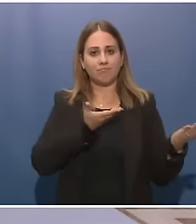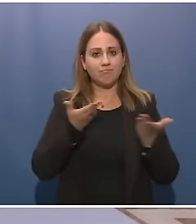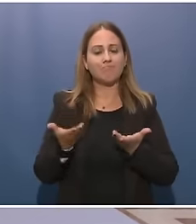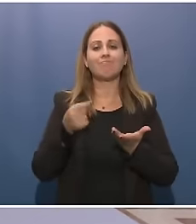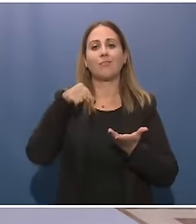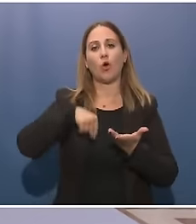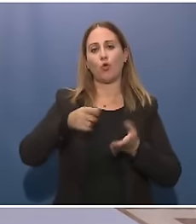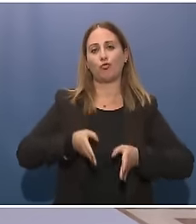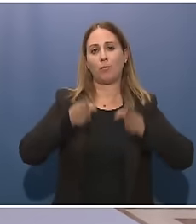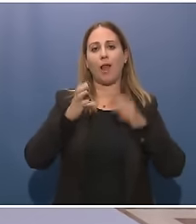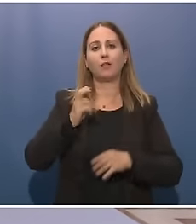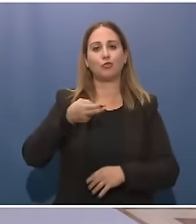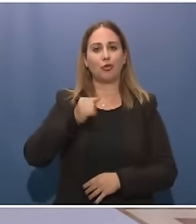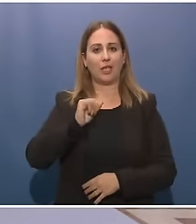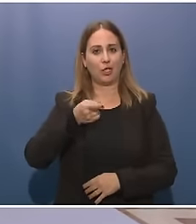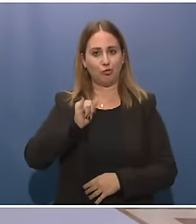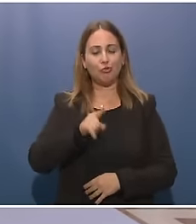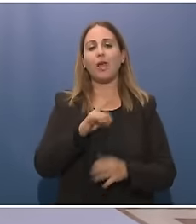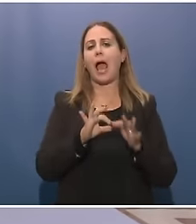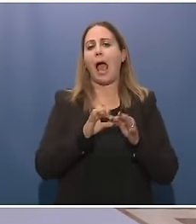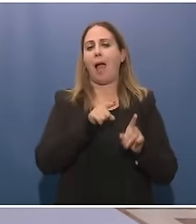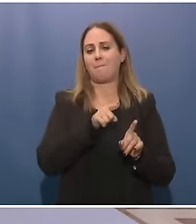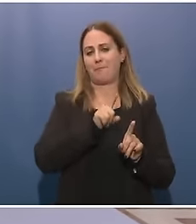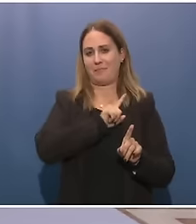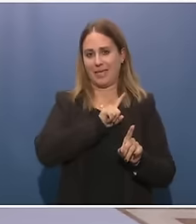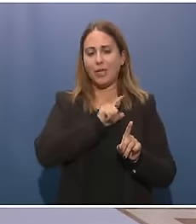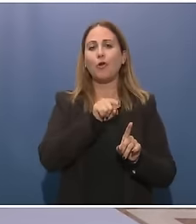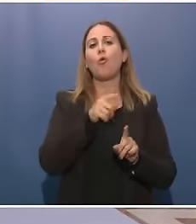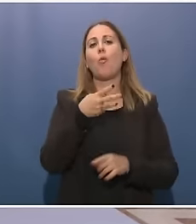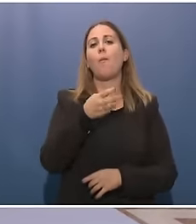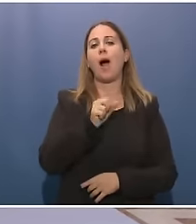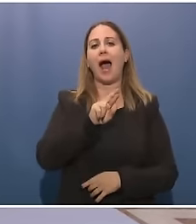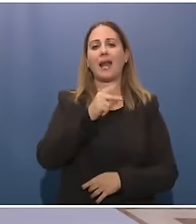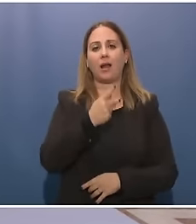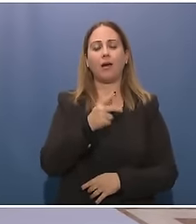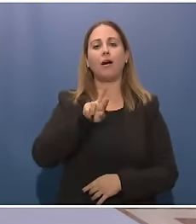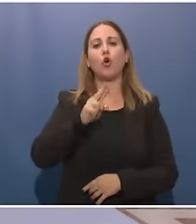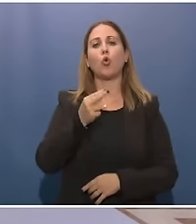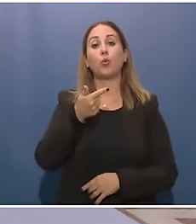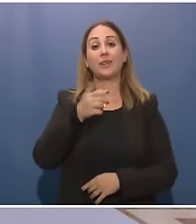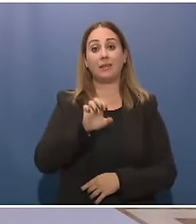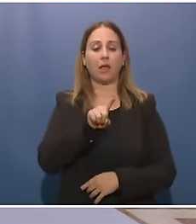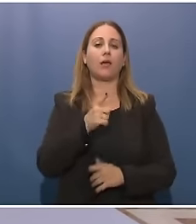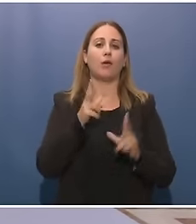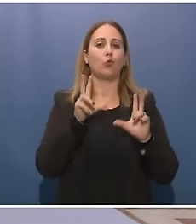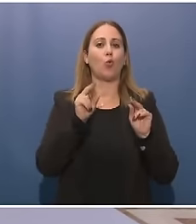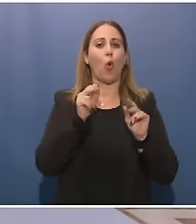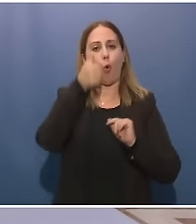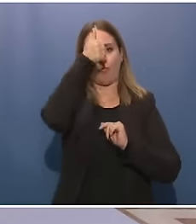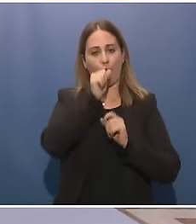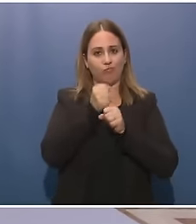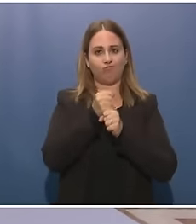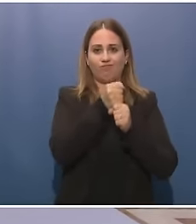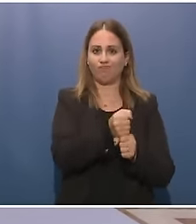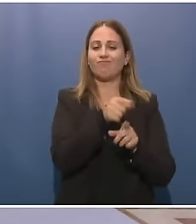Rutte, il mio amico Mark Rutte, nella sua nuova veste di segretario generale della Nato. Chiaramente approfitto per fargli un in bocca al lupo